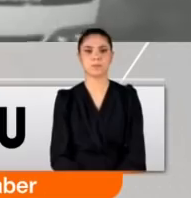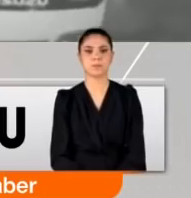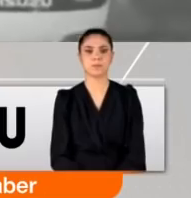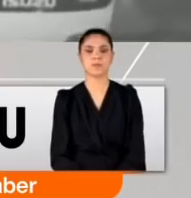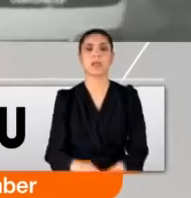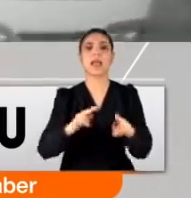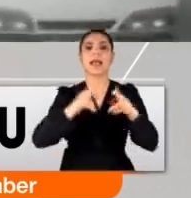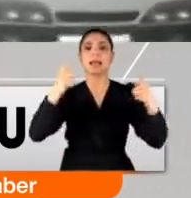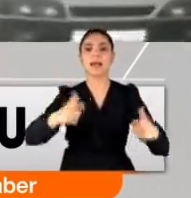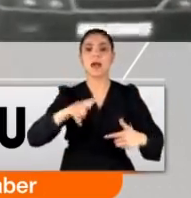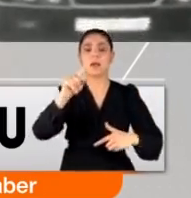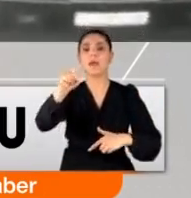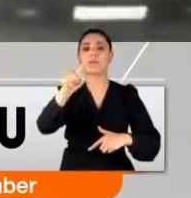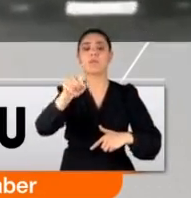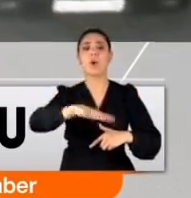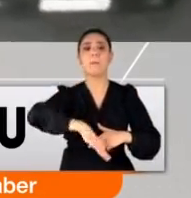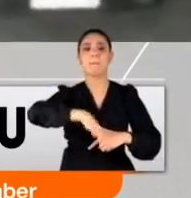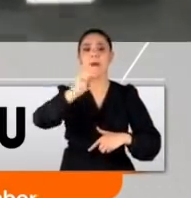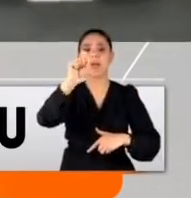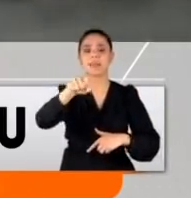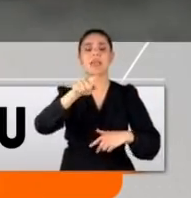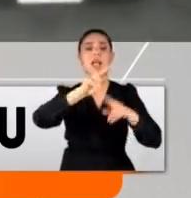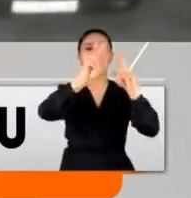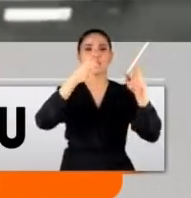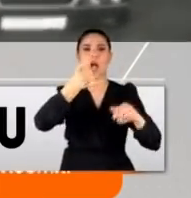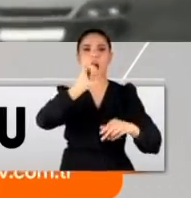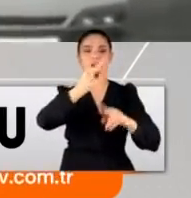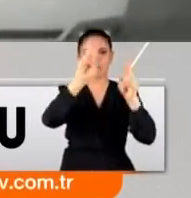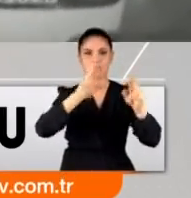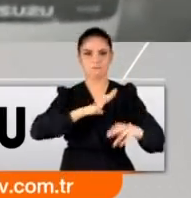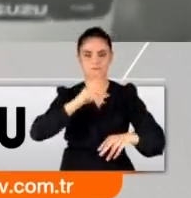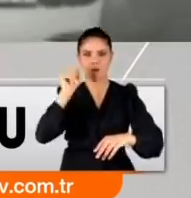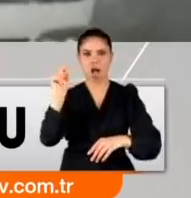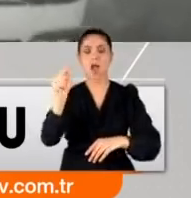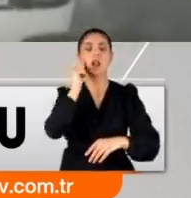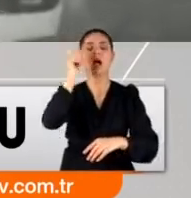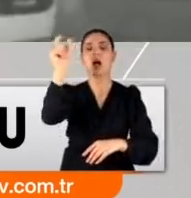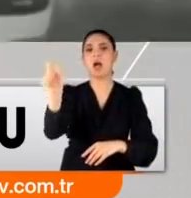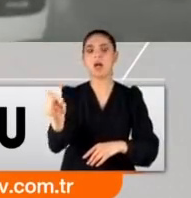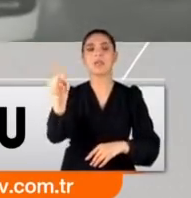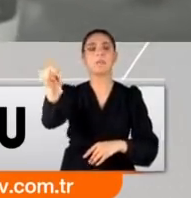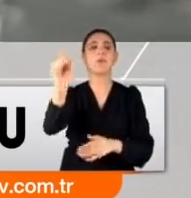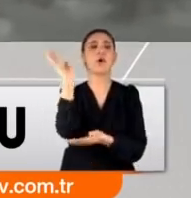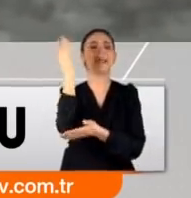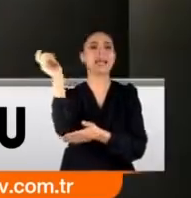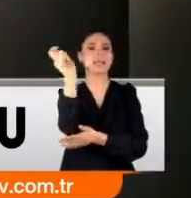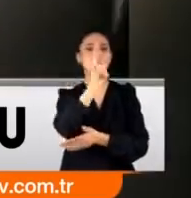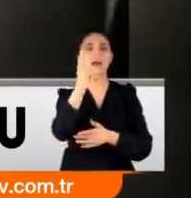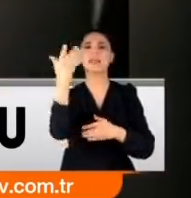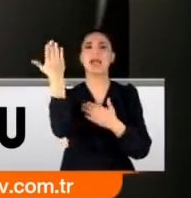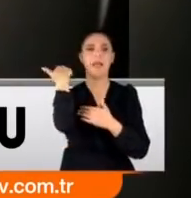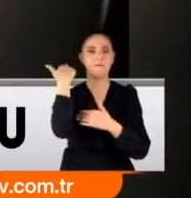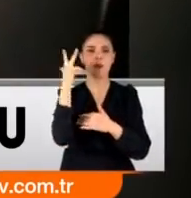Karaman'da Zeytin Dalı bulvarında tekel bağıyı işleten Mehmet Öcal. Geçen Kasım ayında iş yerinde silahlı saldırıya uğradı.